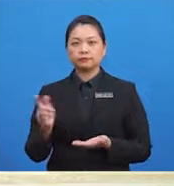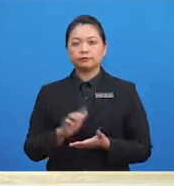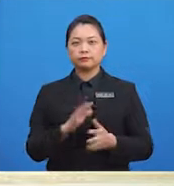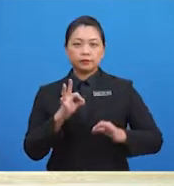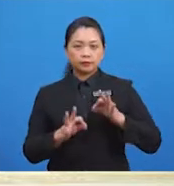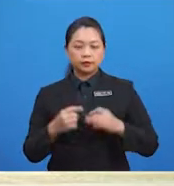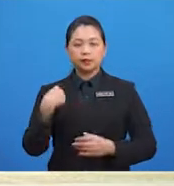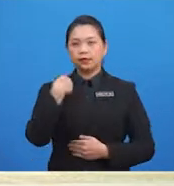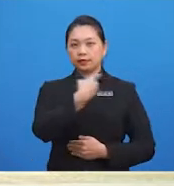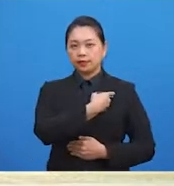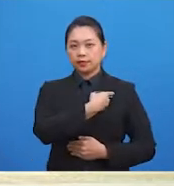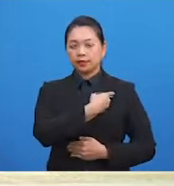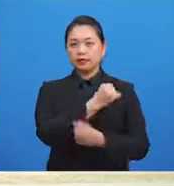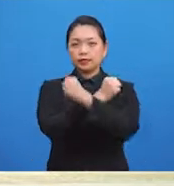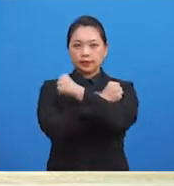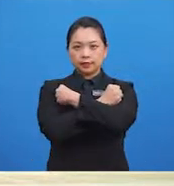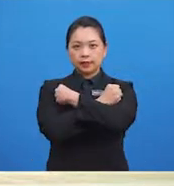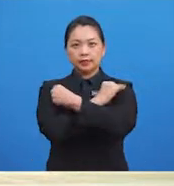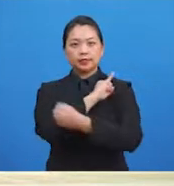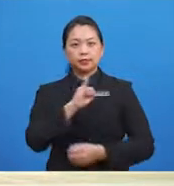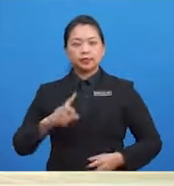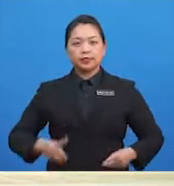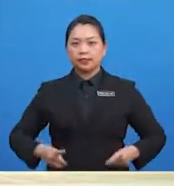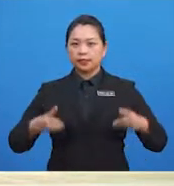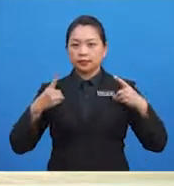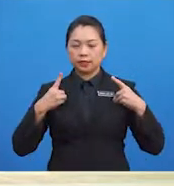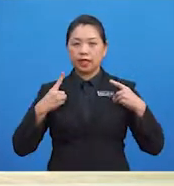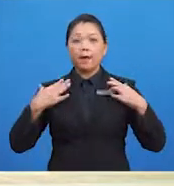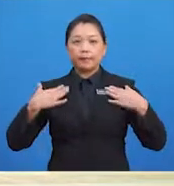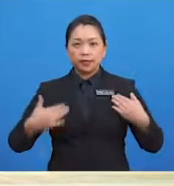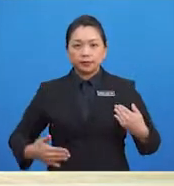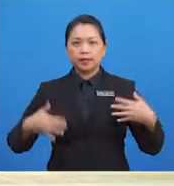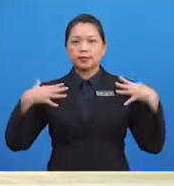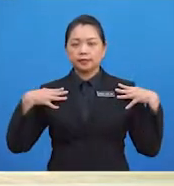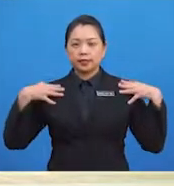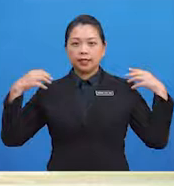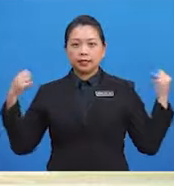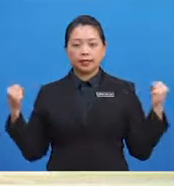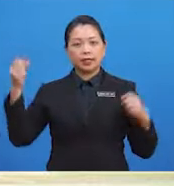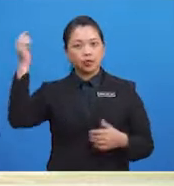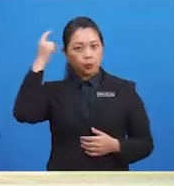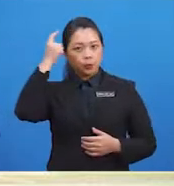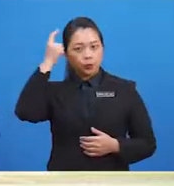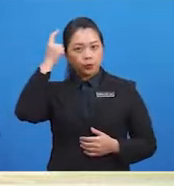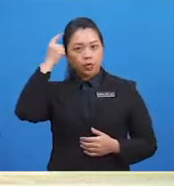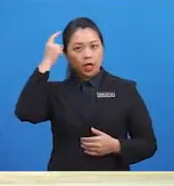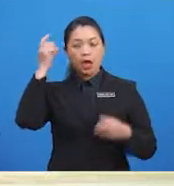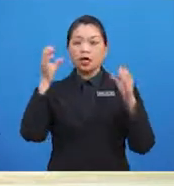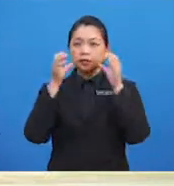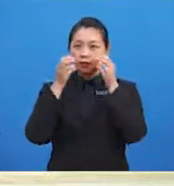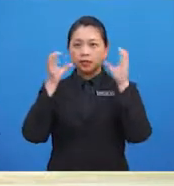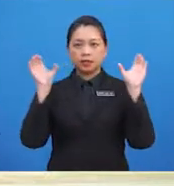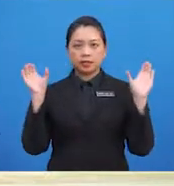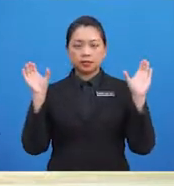Kalau kita sayangi diri Badan sehat,